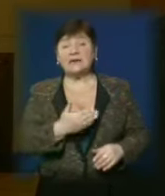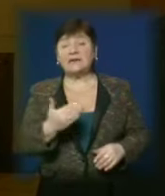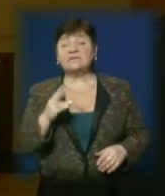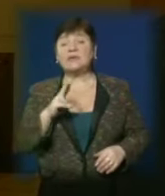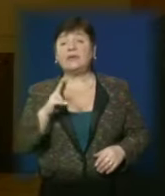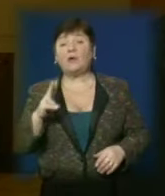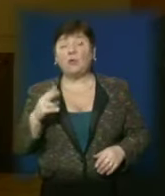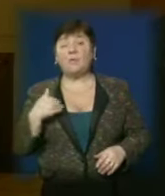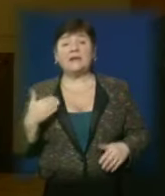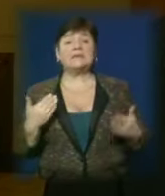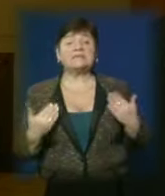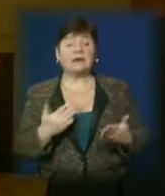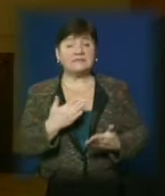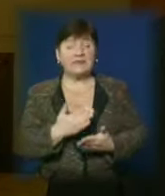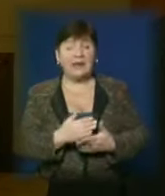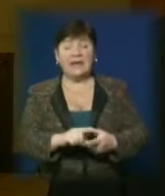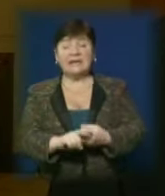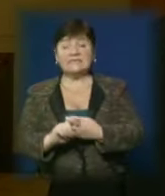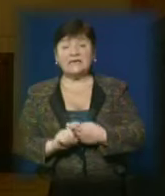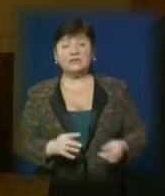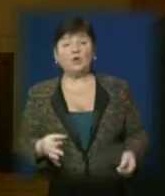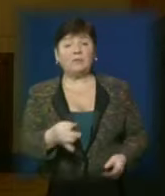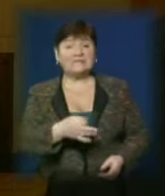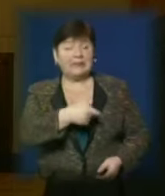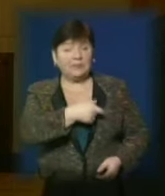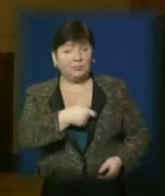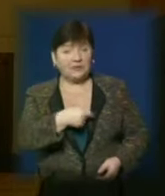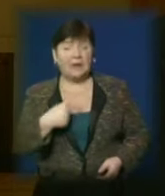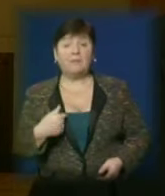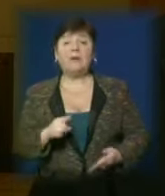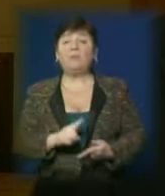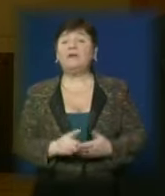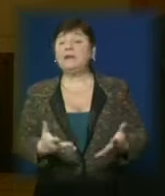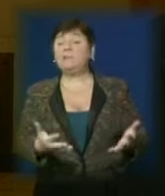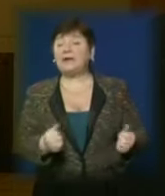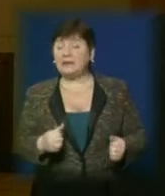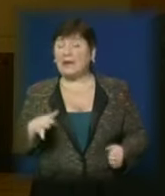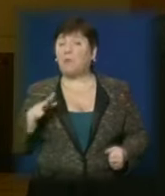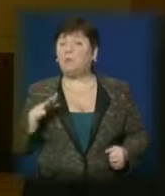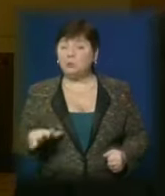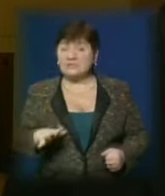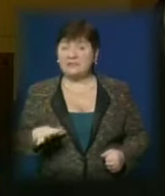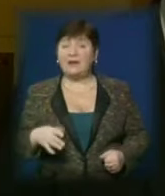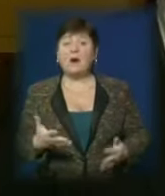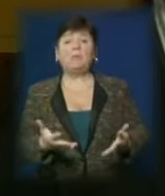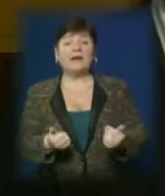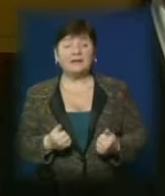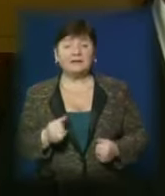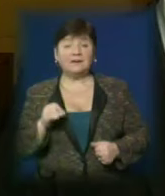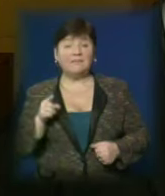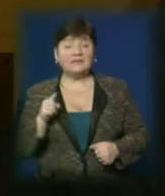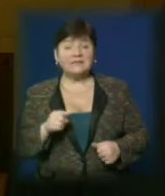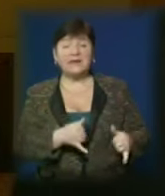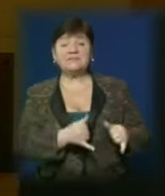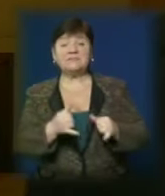ми зараз маємо, не залежить від обласних депутатів. Ми маємо прийняти, мусіли прийняти, і ми його прийняли. Це